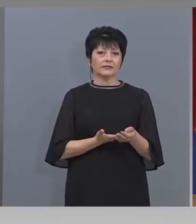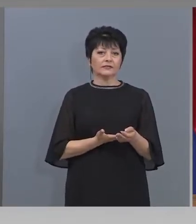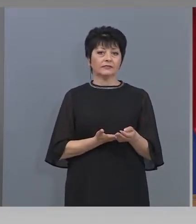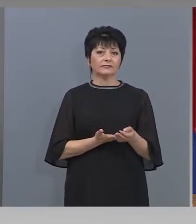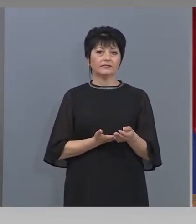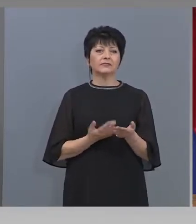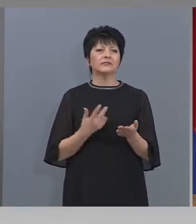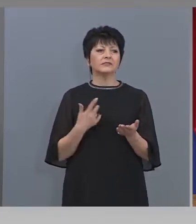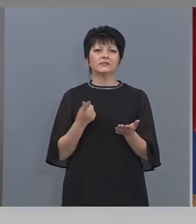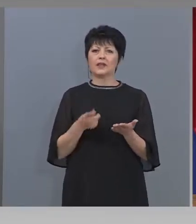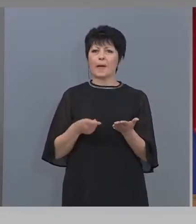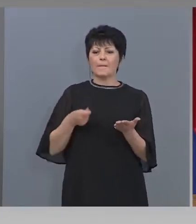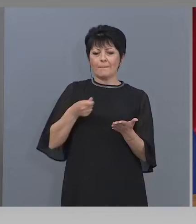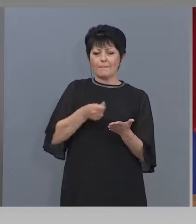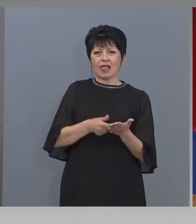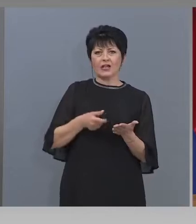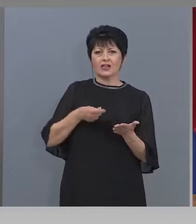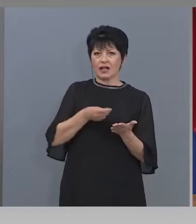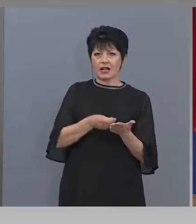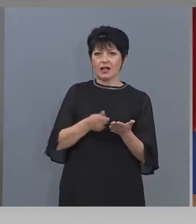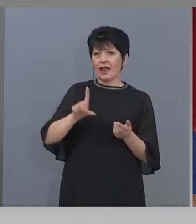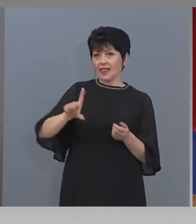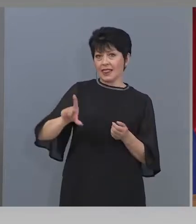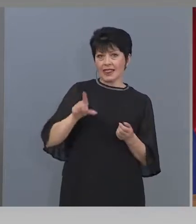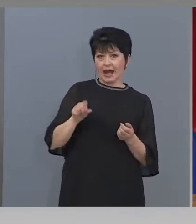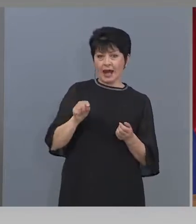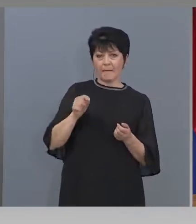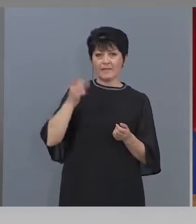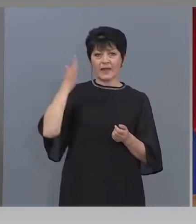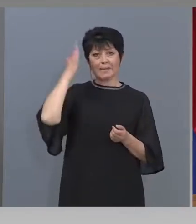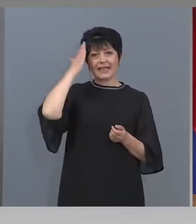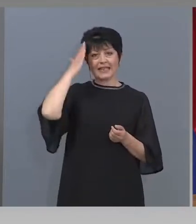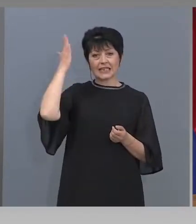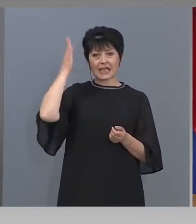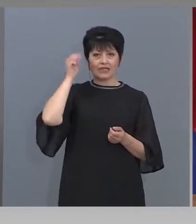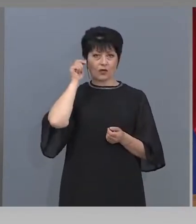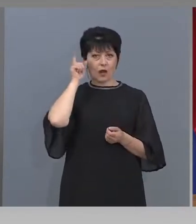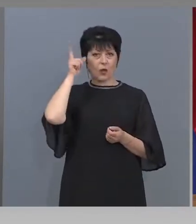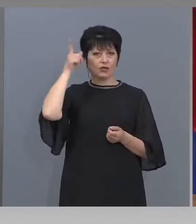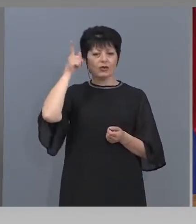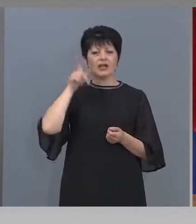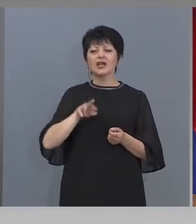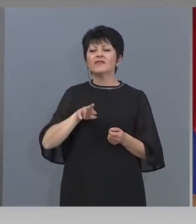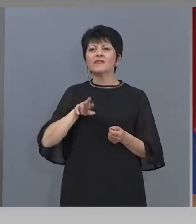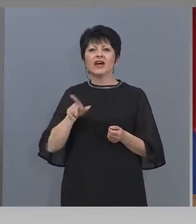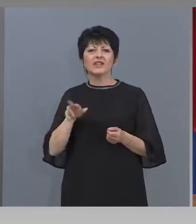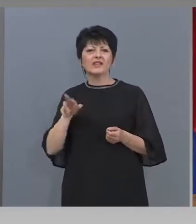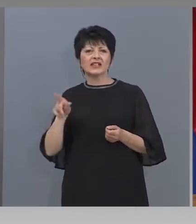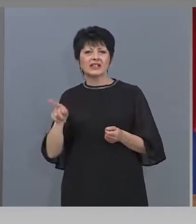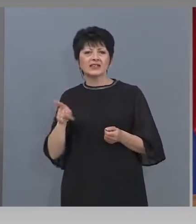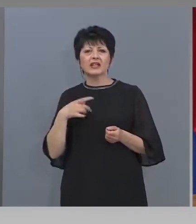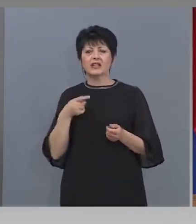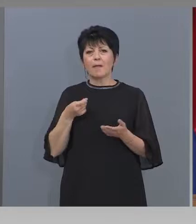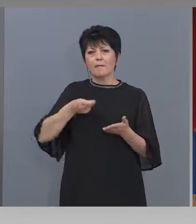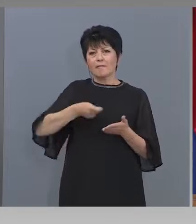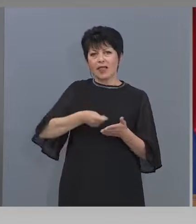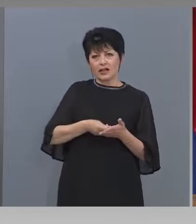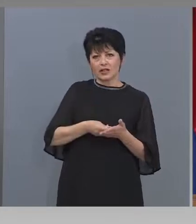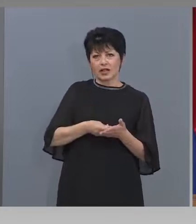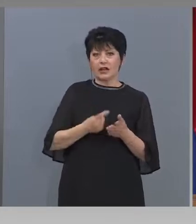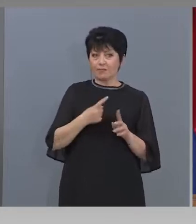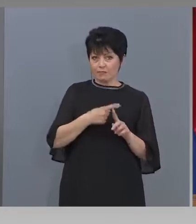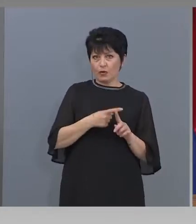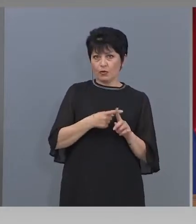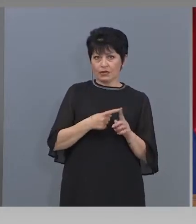са плаща ли найем на Министерство на културата или в различни моменти като минава към галерията и са плащани найеми на